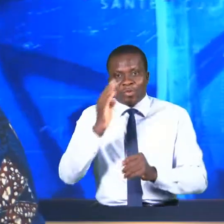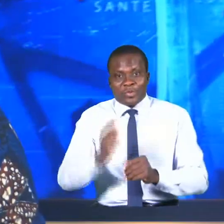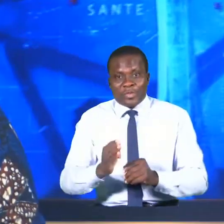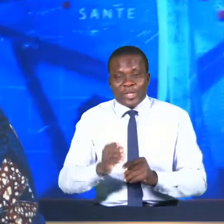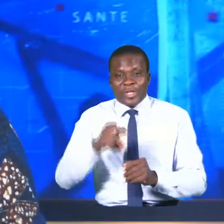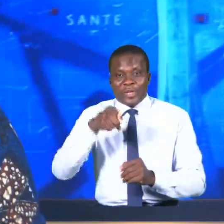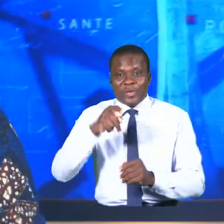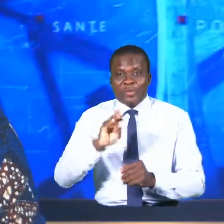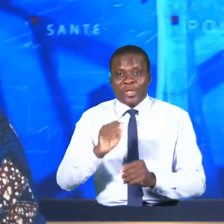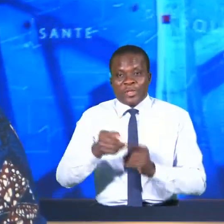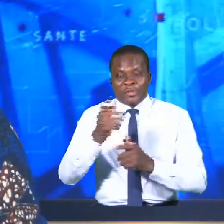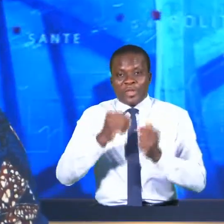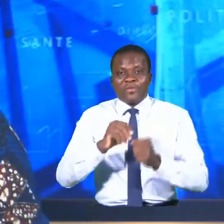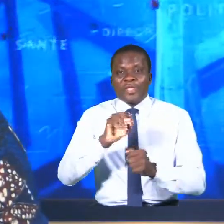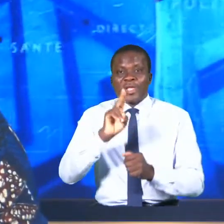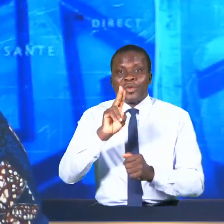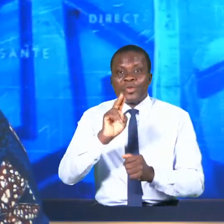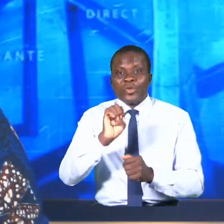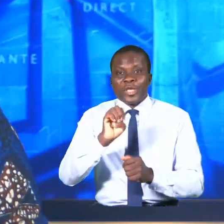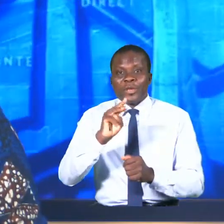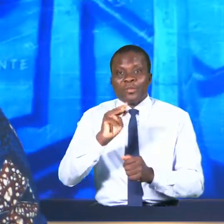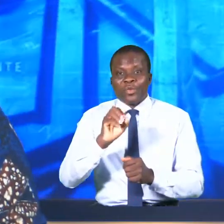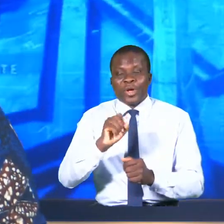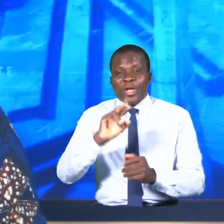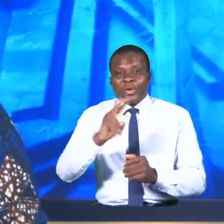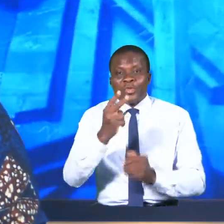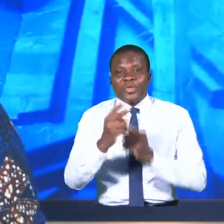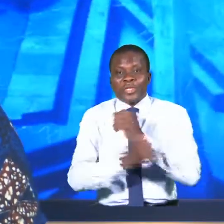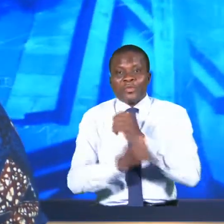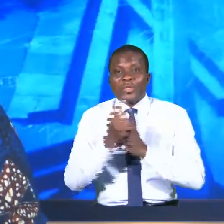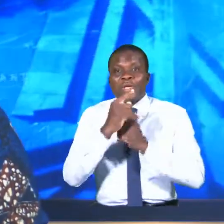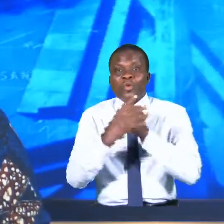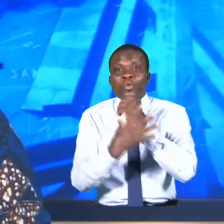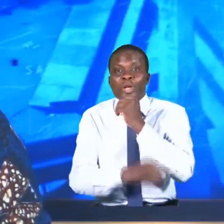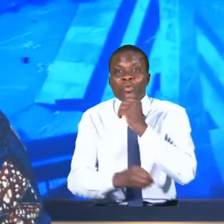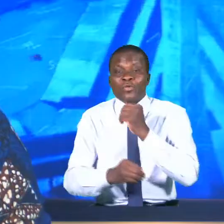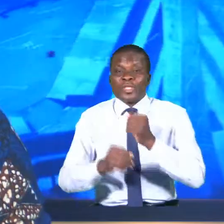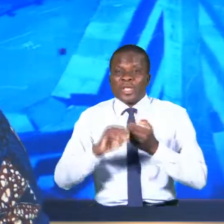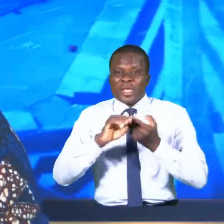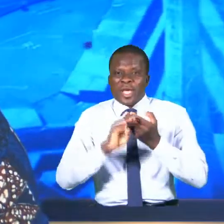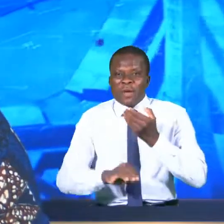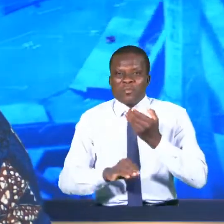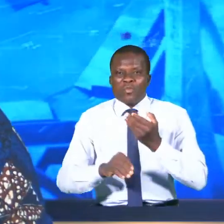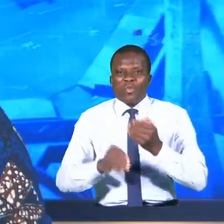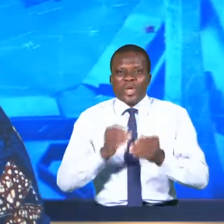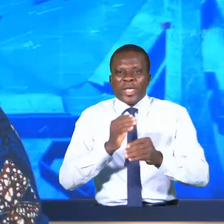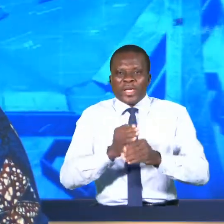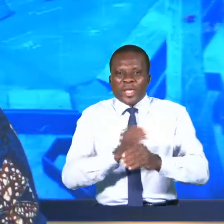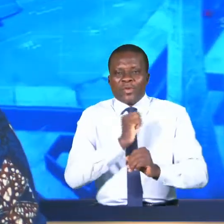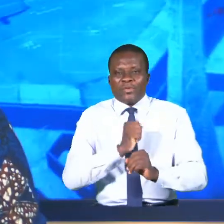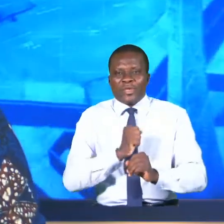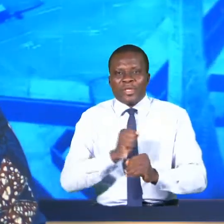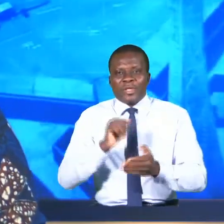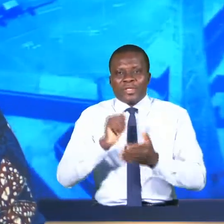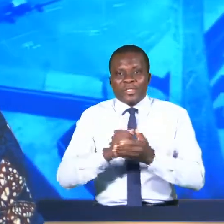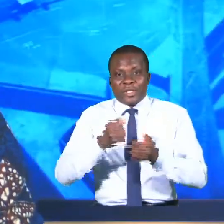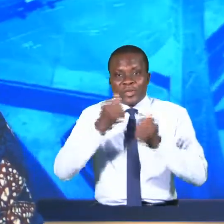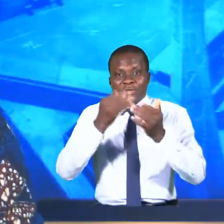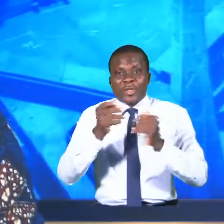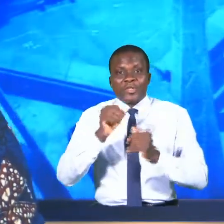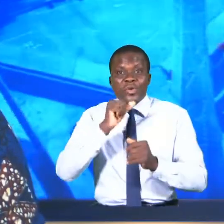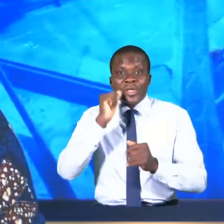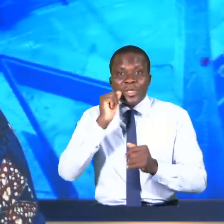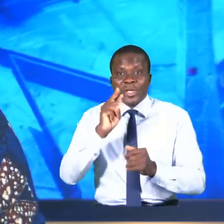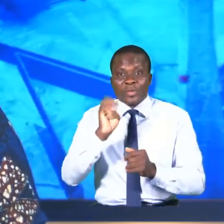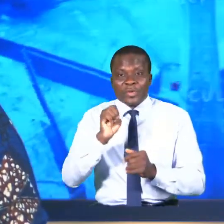devient, dans l'UEMOA, le deuxième pays où la pauvreté est moins élevée. C'est une information rendue publique hier mercredi par